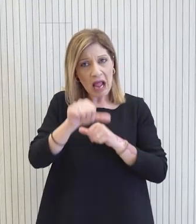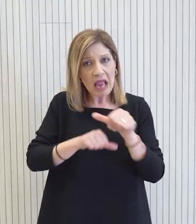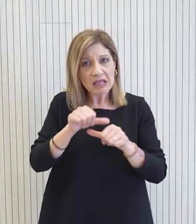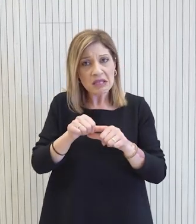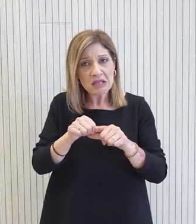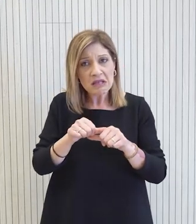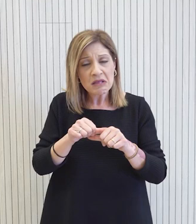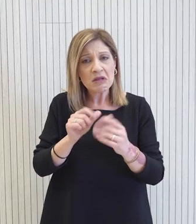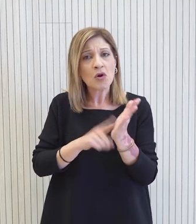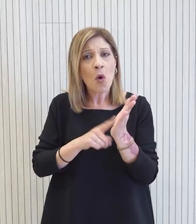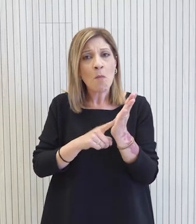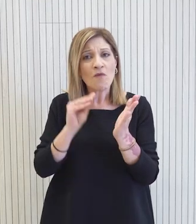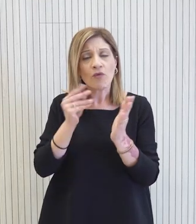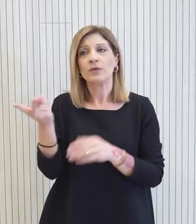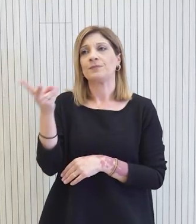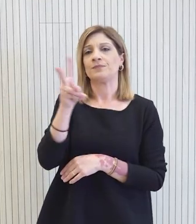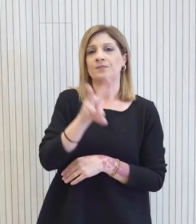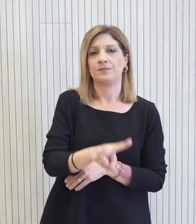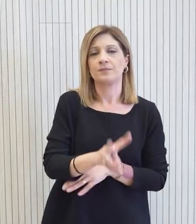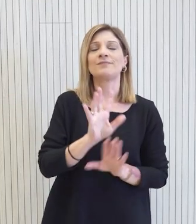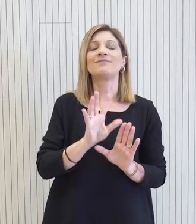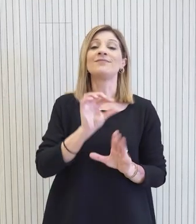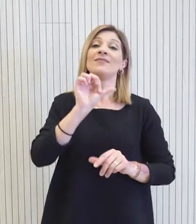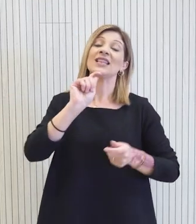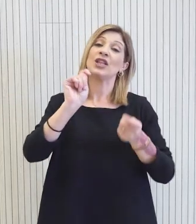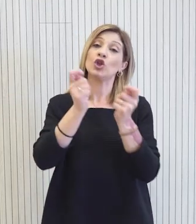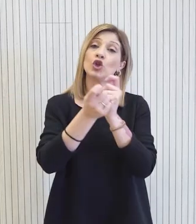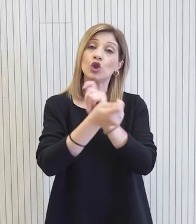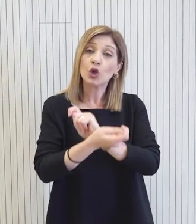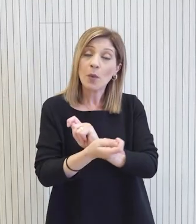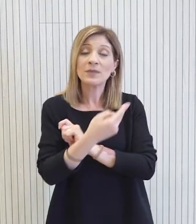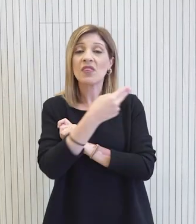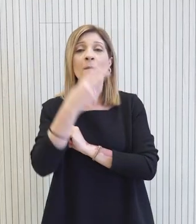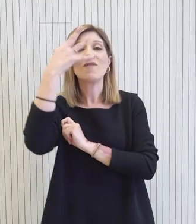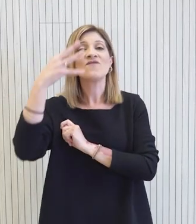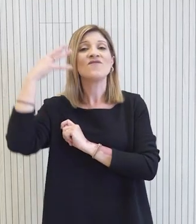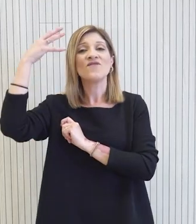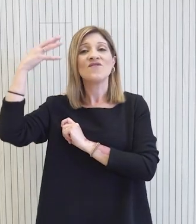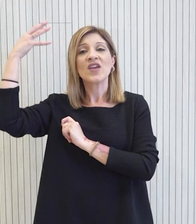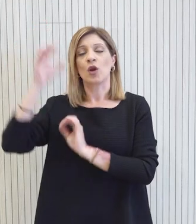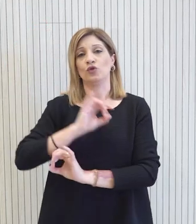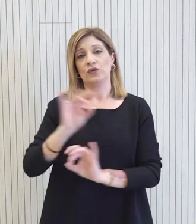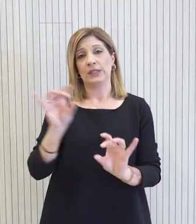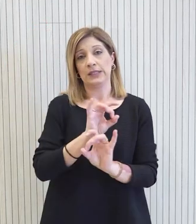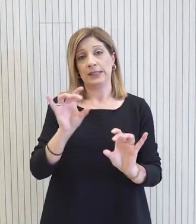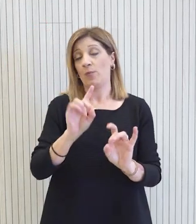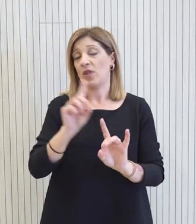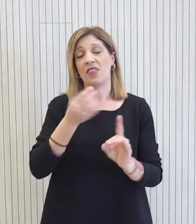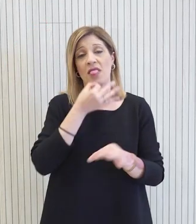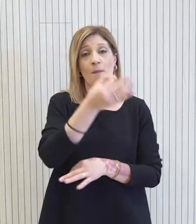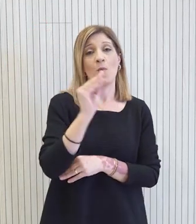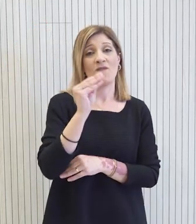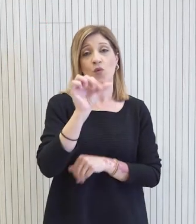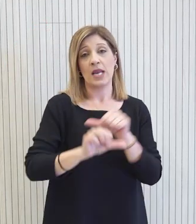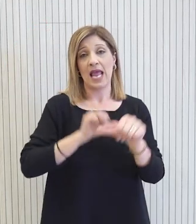Η όποια τροποποίηση αφορά διαφοροποίηση της φιλοσοφίας ή της αρχιτεκτονικής, αν θέλετε, της μεταρρύθμισης δεν θα προωθηθεί στην Βουλή των